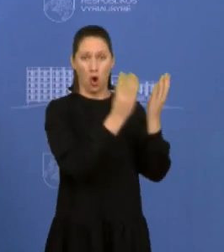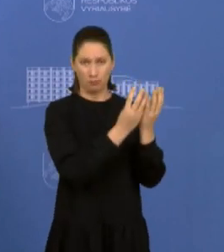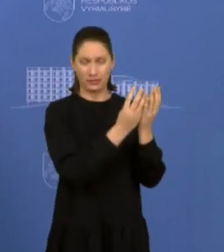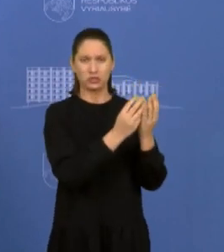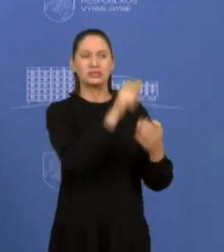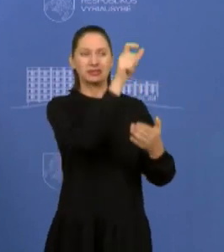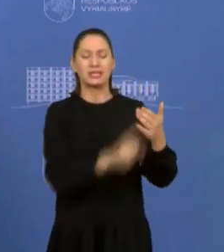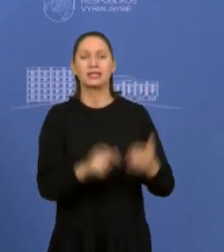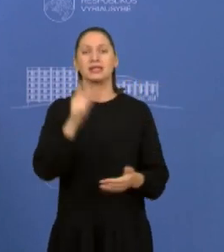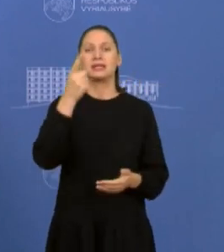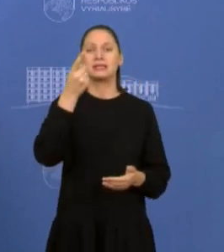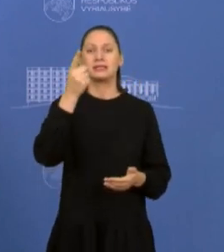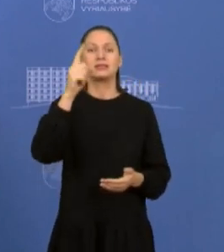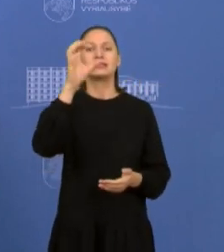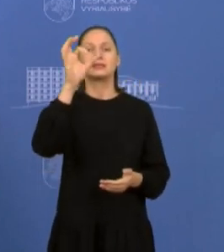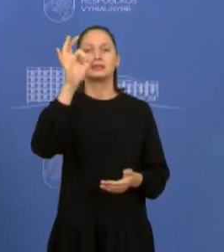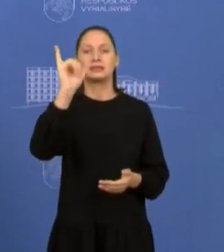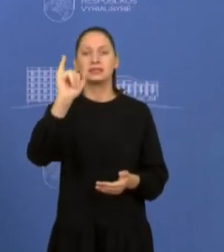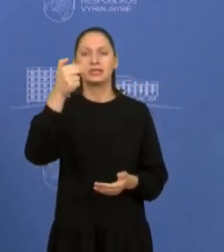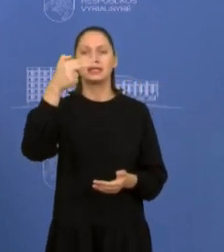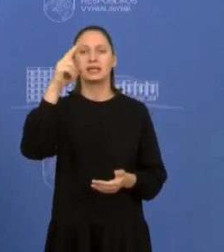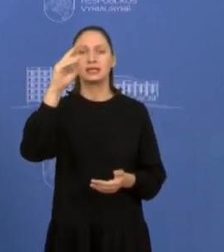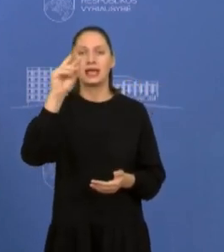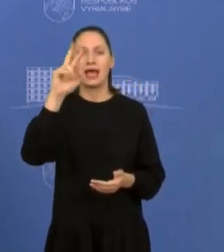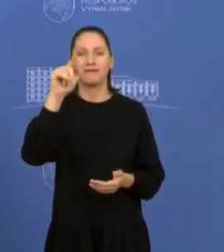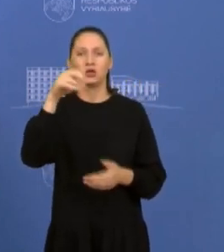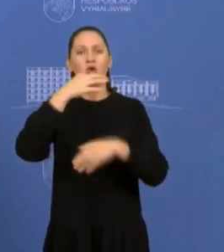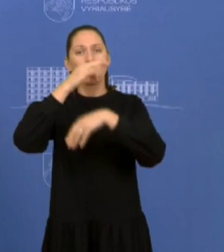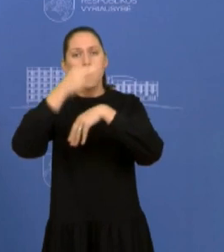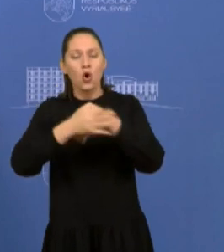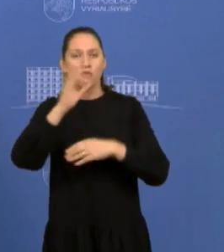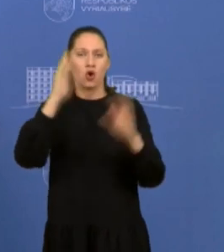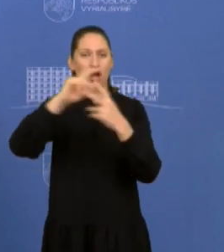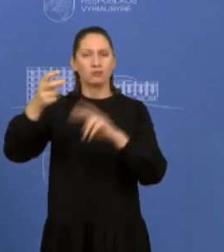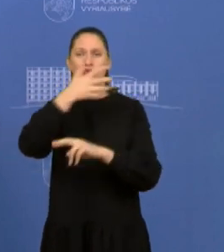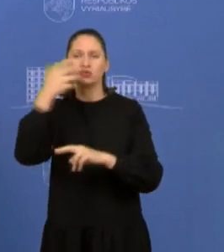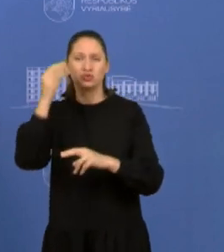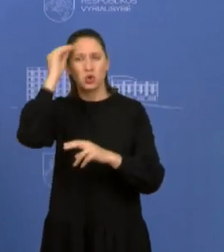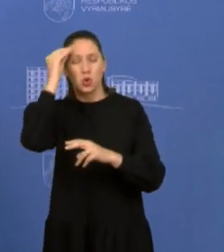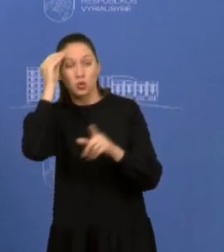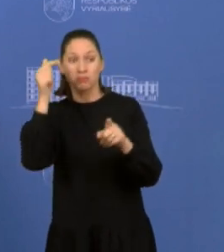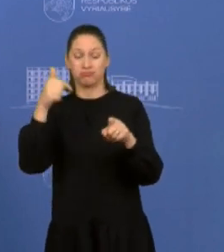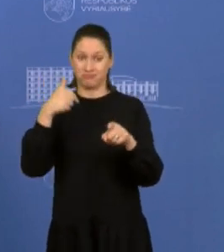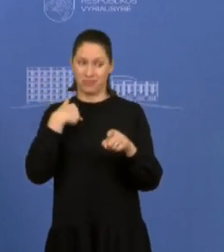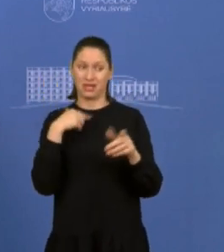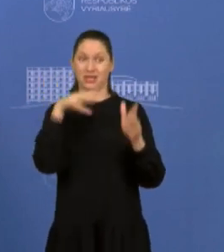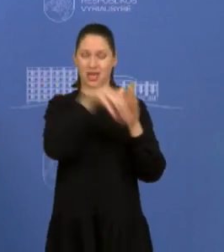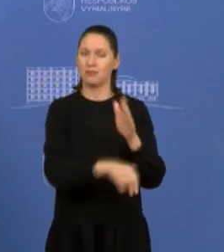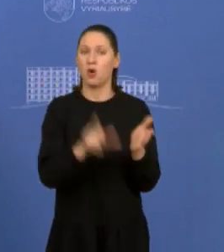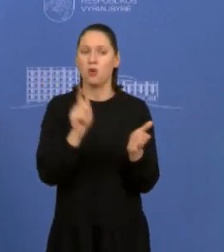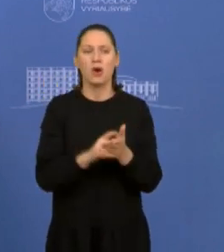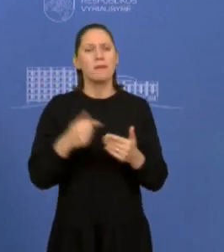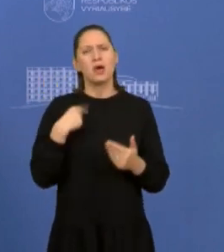Sinkiavičius, yra atsatingas už aplinkos saugą. Mes nesam iš kastinio kuro šalis,